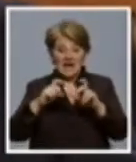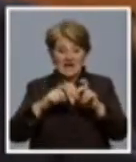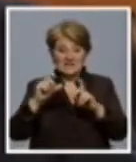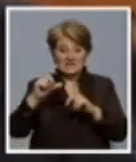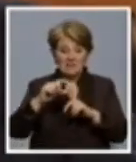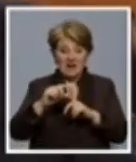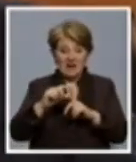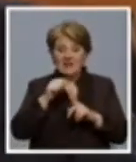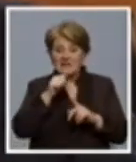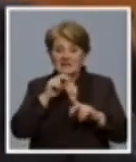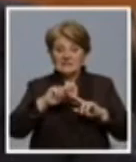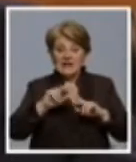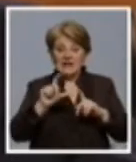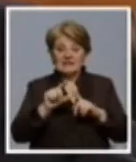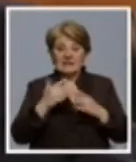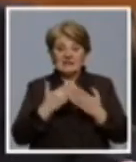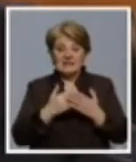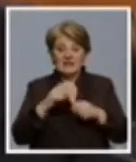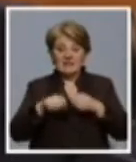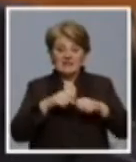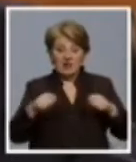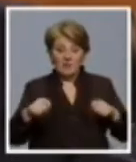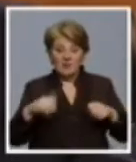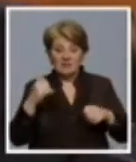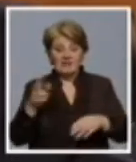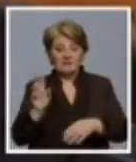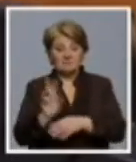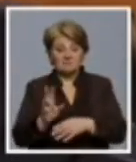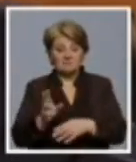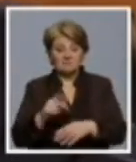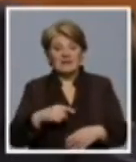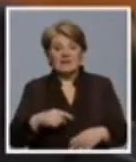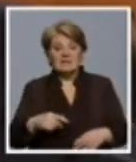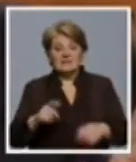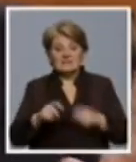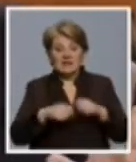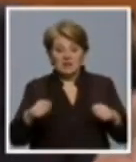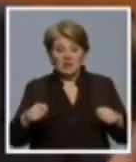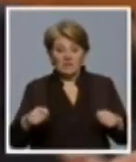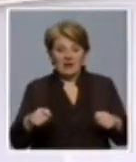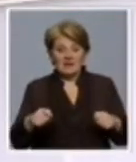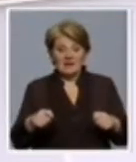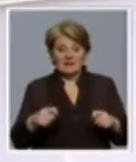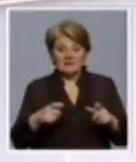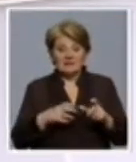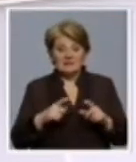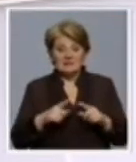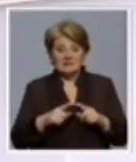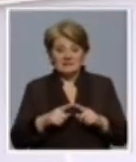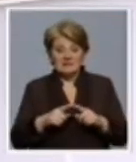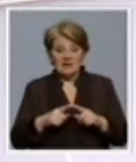i sa HDZ-om cijeli 20 godina sada je na izdajnički način svezao barjak sa